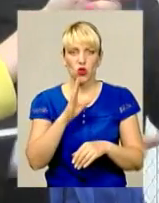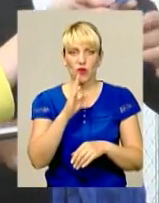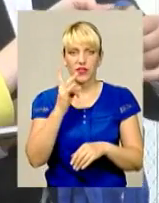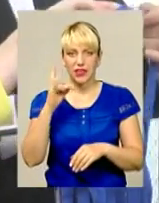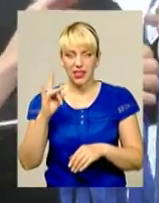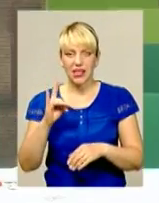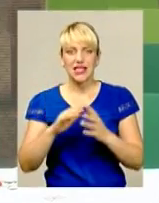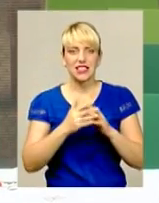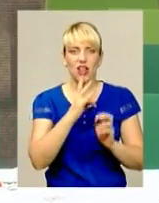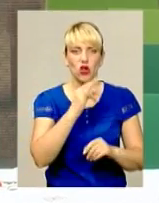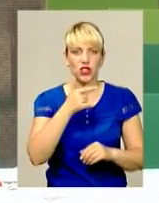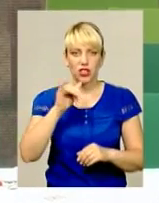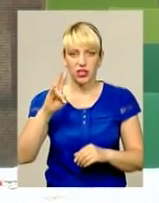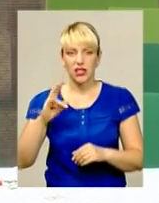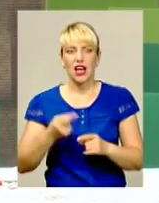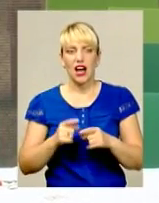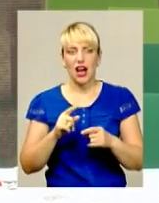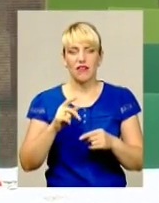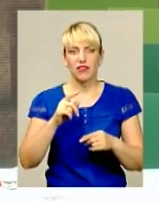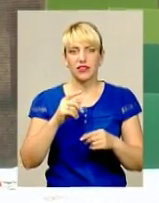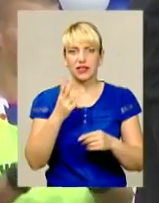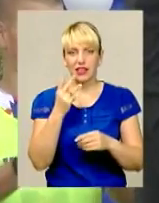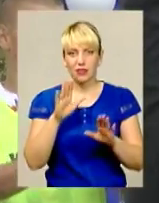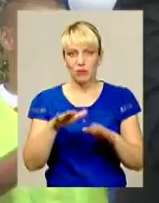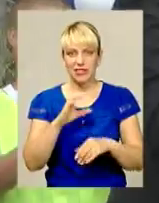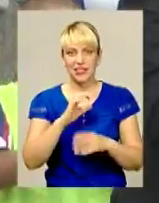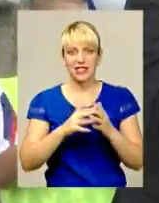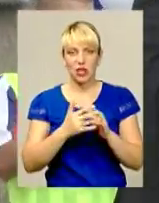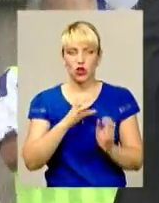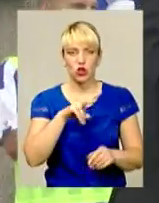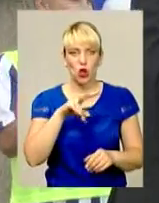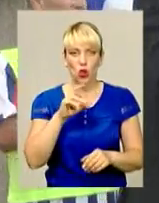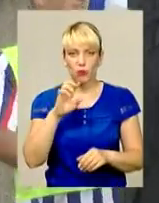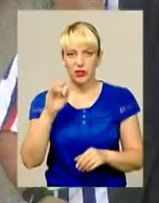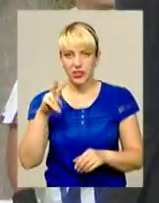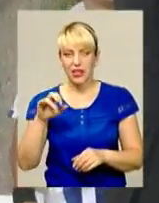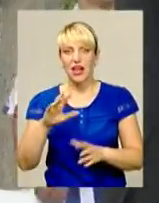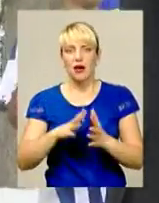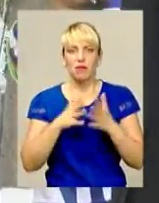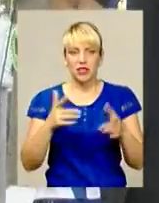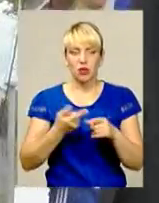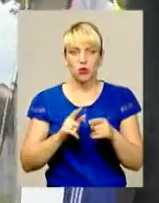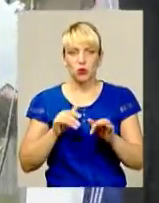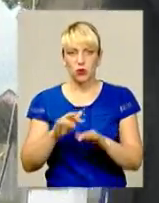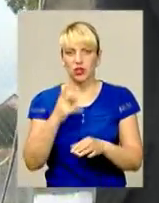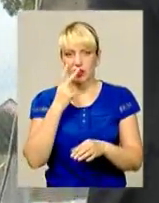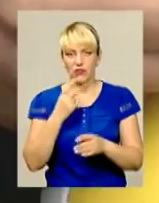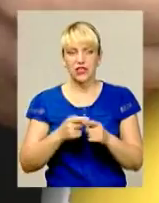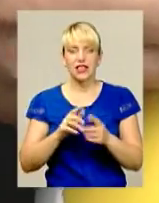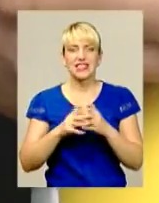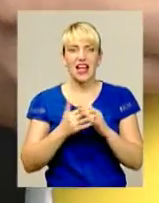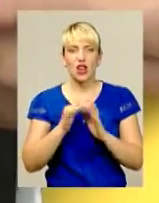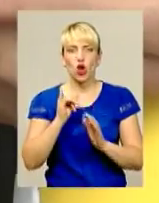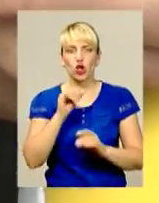Нігін, а замикає трійку призерів Олімпік Слобідки Гуменецької. Розгорнуто про цю подію дивіться в програмі «Село і люди» на каналі «Поділяцентр» за